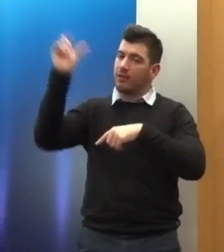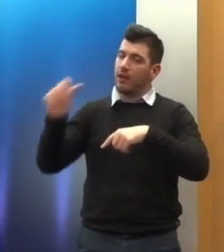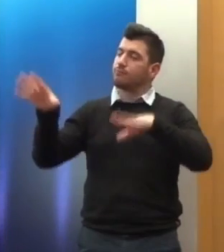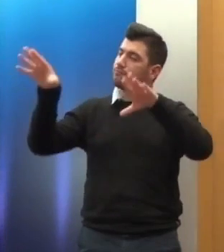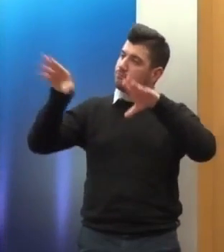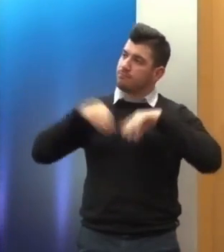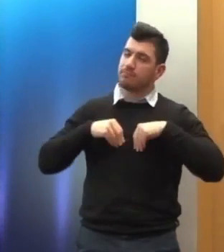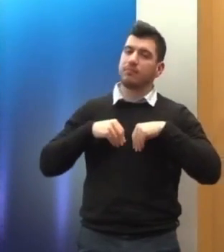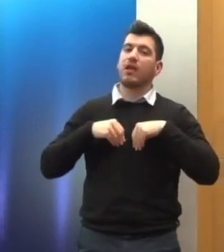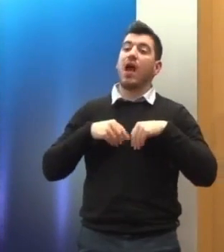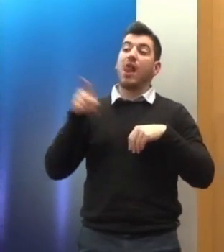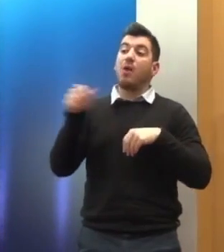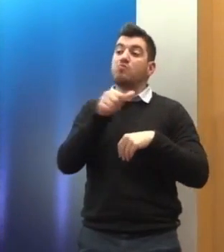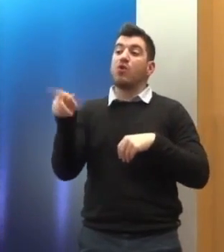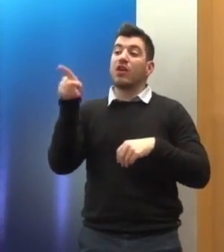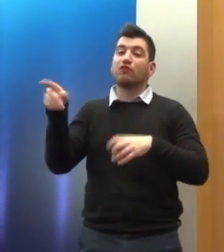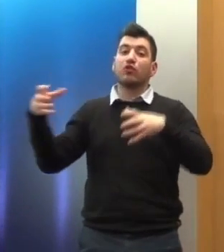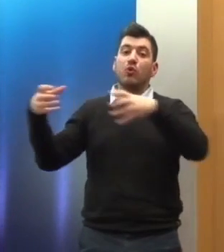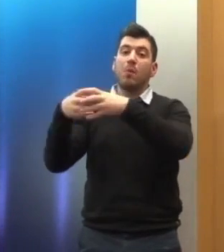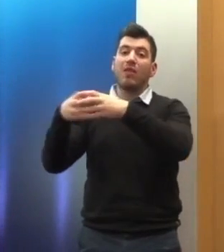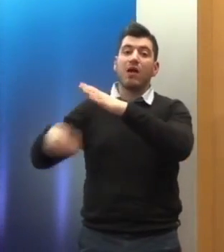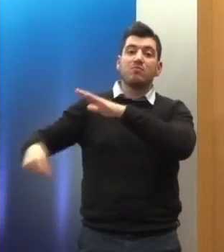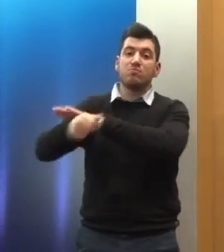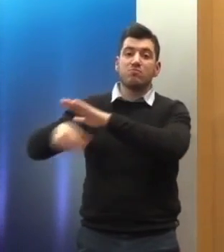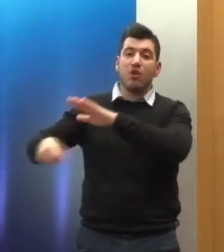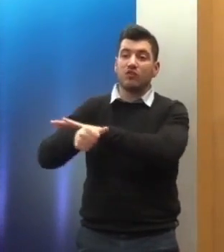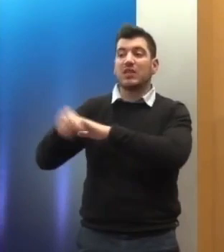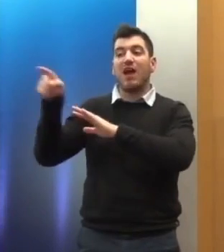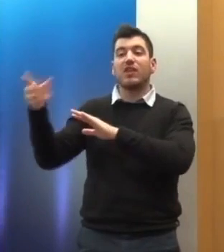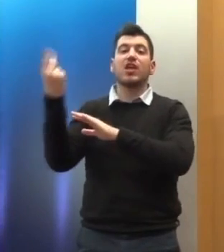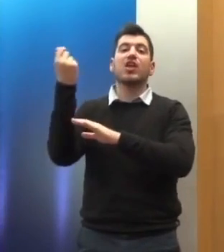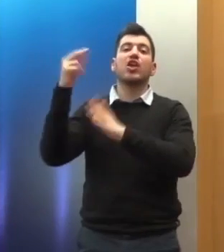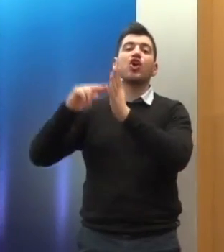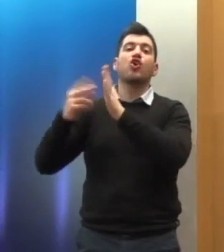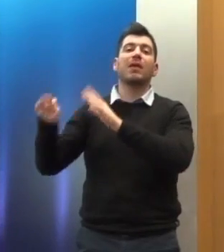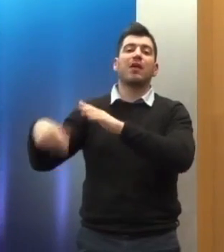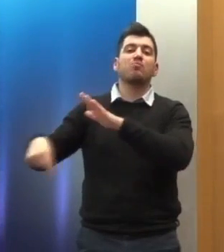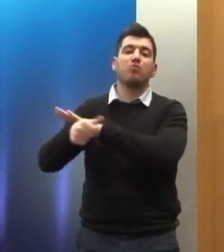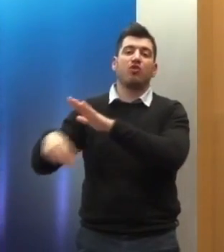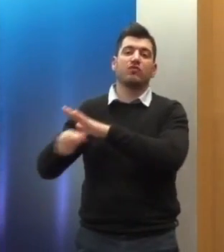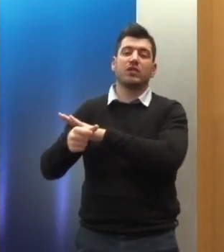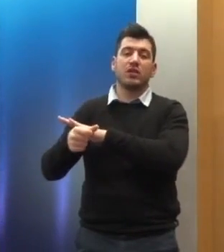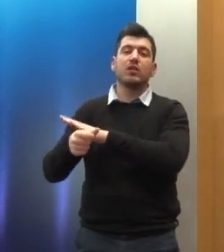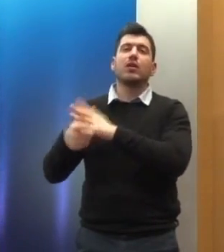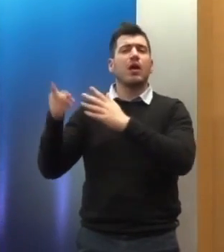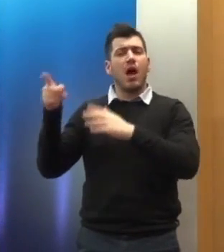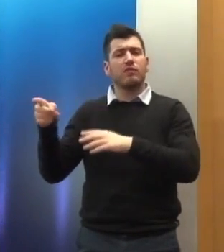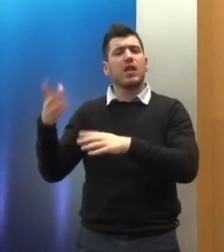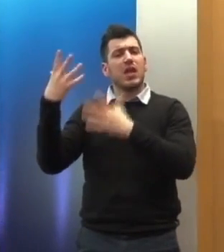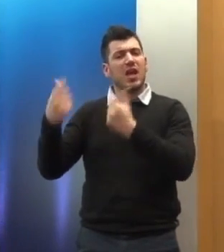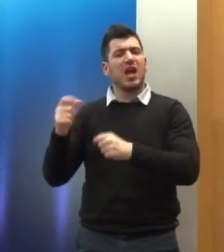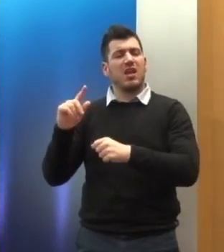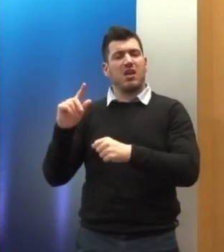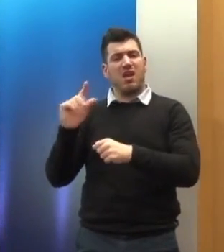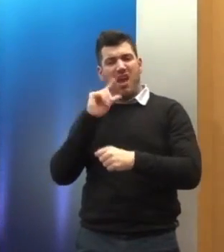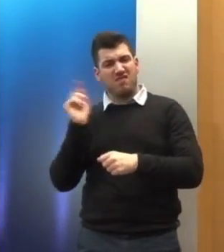συγκεκριμένο γκρουπ προσφευγόνων που είναι άτομα που είναι οικονομικοί πρόσφυγες δεν είναι αιτούντες άσυλο. Είχαν πολλές ευκαιρίες να ζητήσουν άσυλο, δεν το έκαναν,